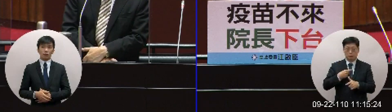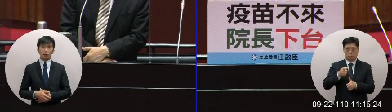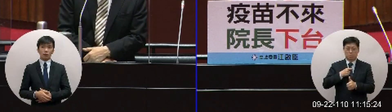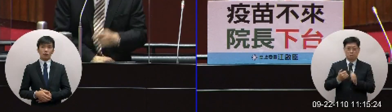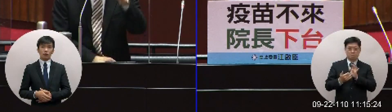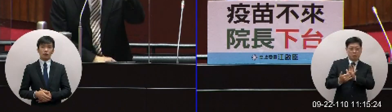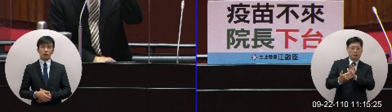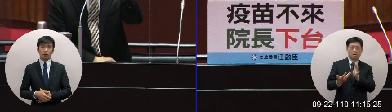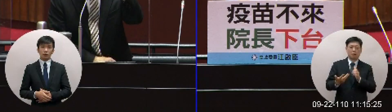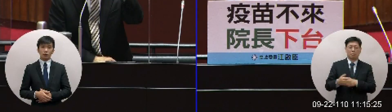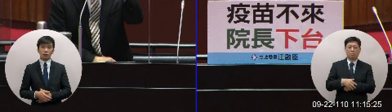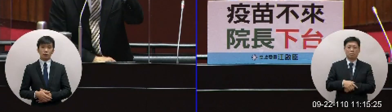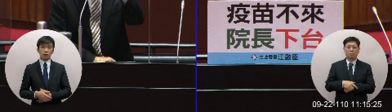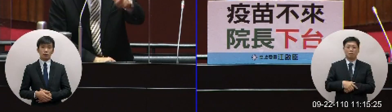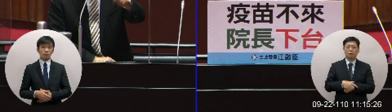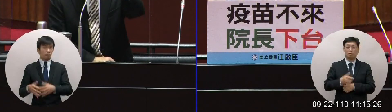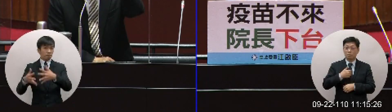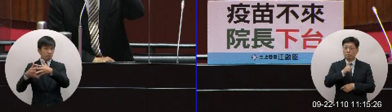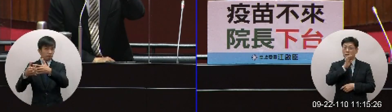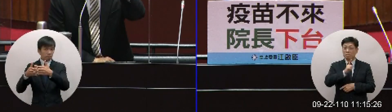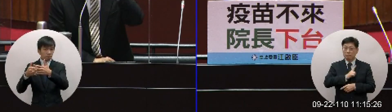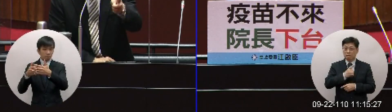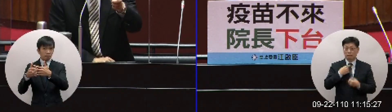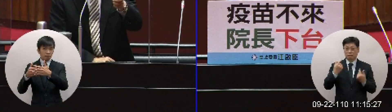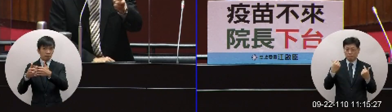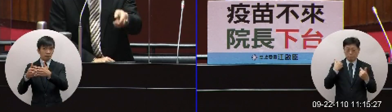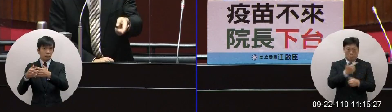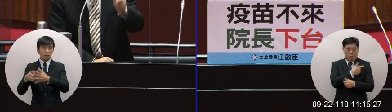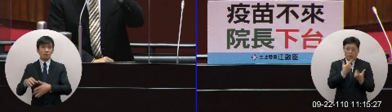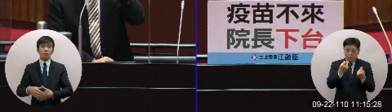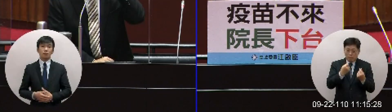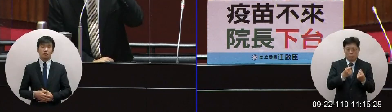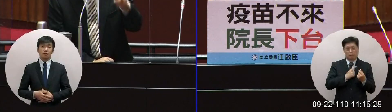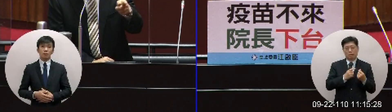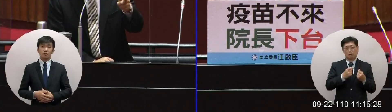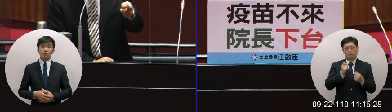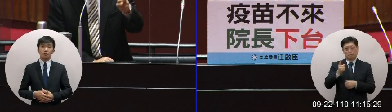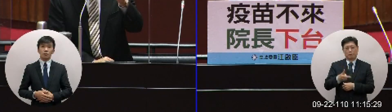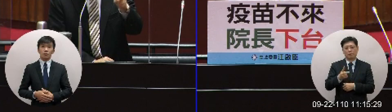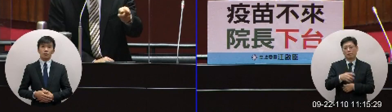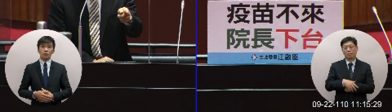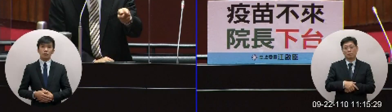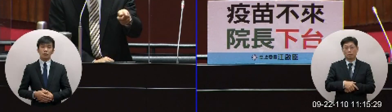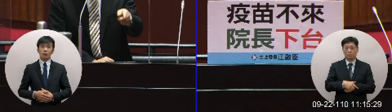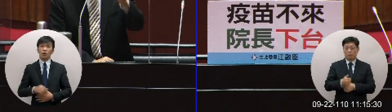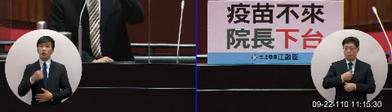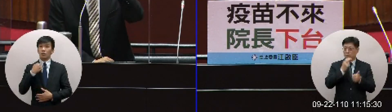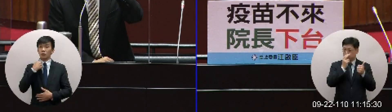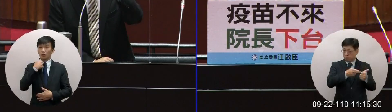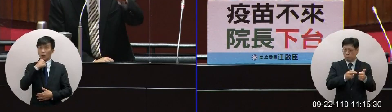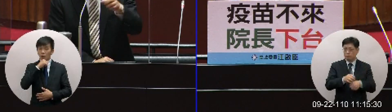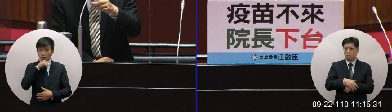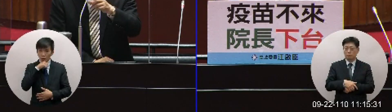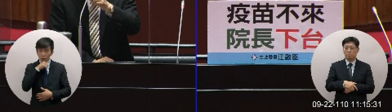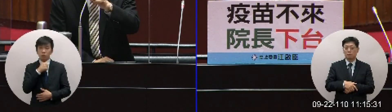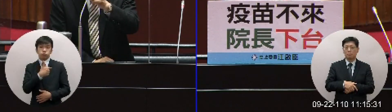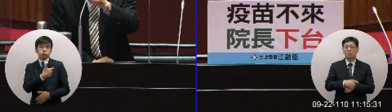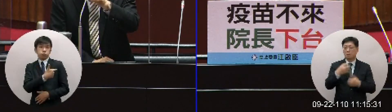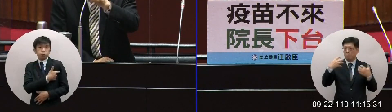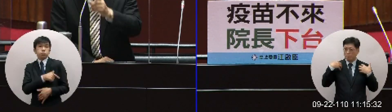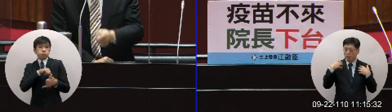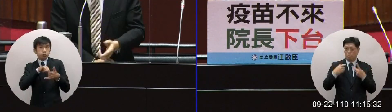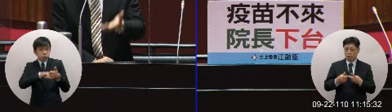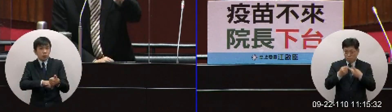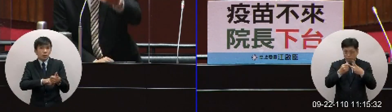你擋連美國官員都正講我又要求你負責